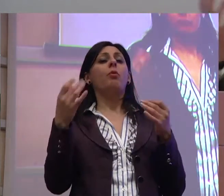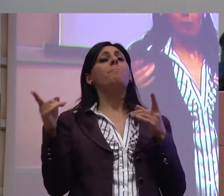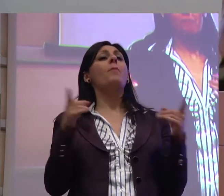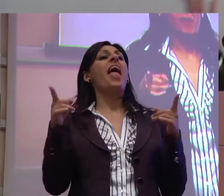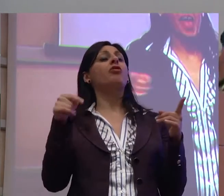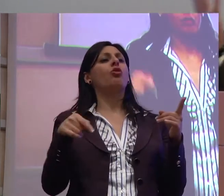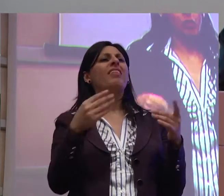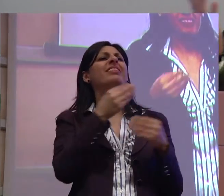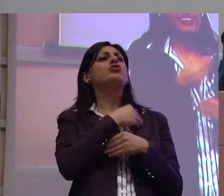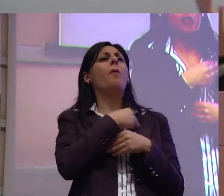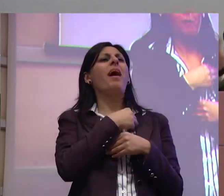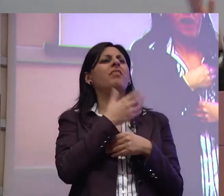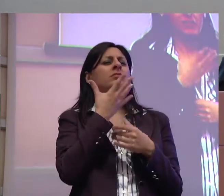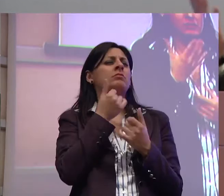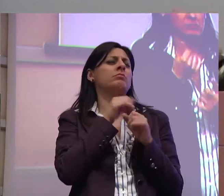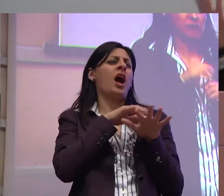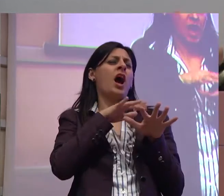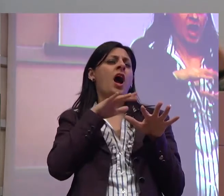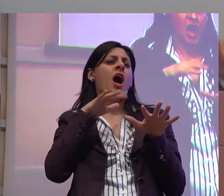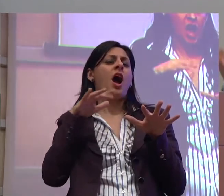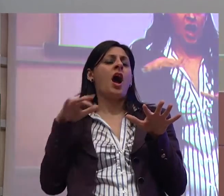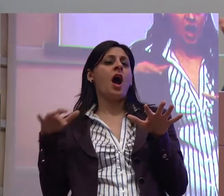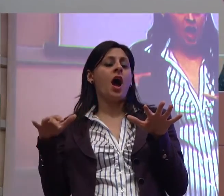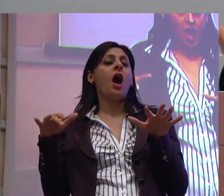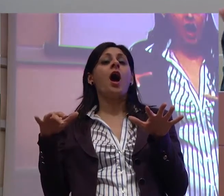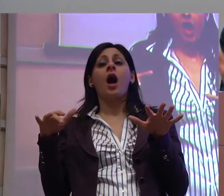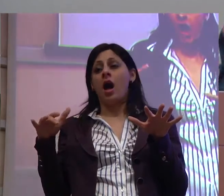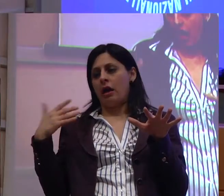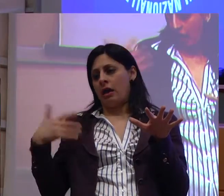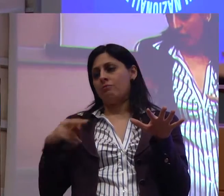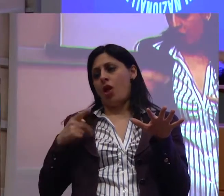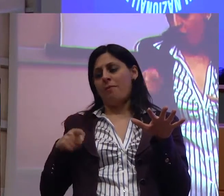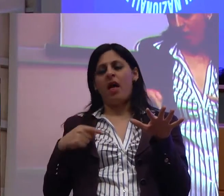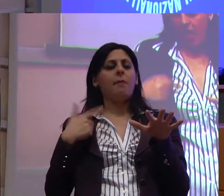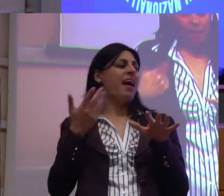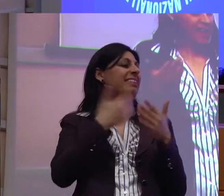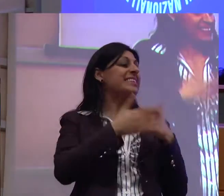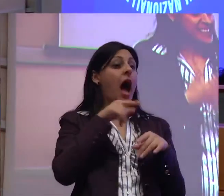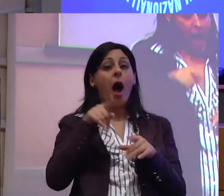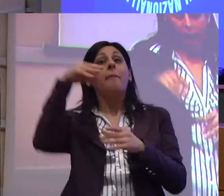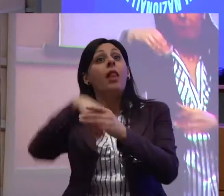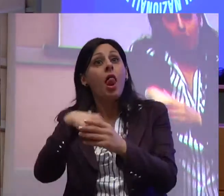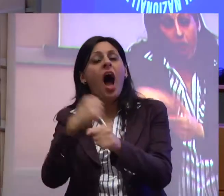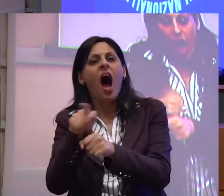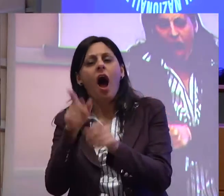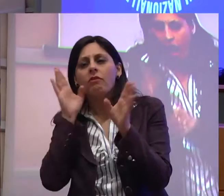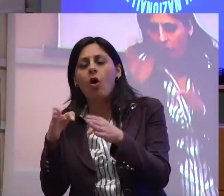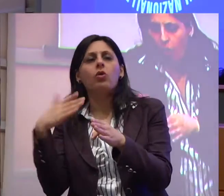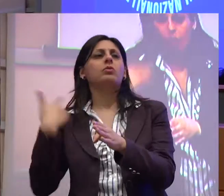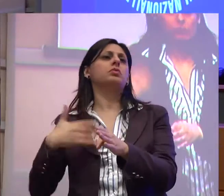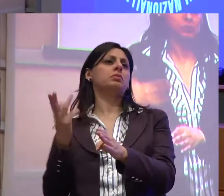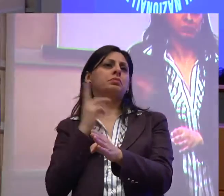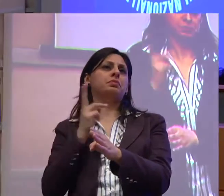disoccupati, come possiamo occuparci del diritto delle persone con disabilità a lavorare? Ebbene, questo è un